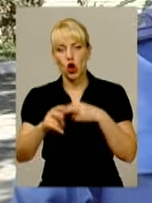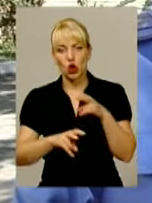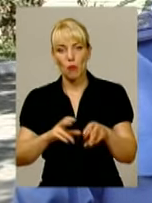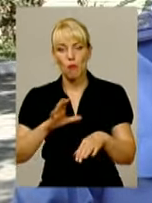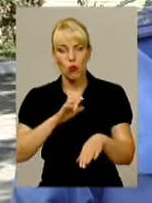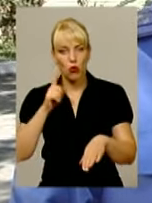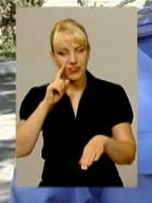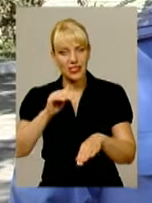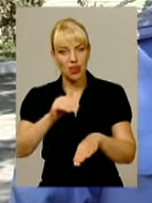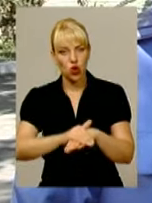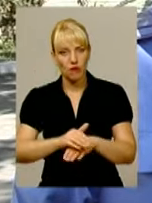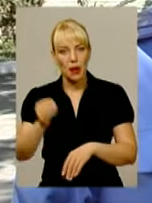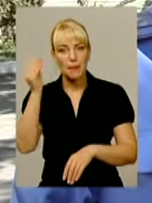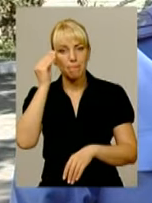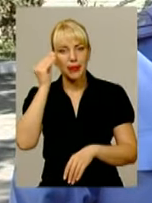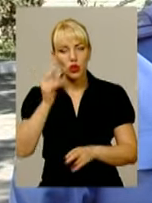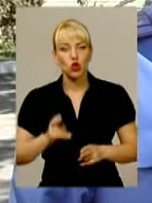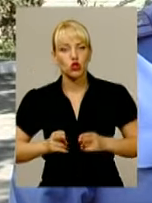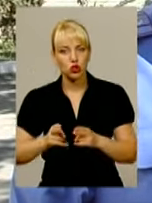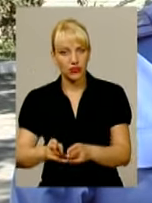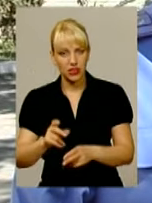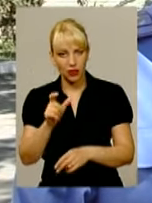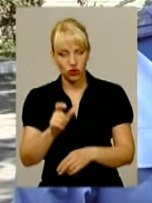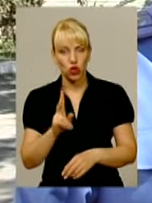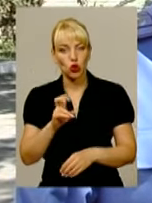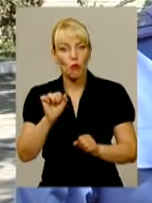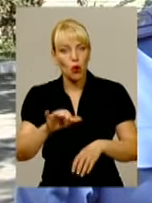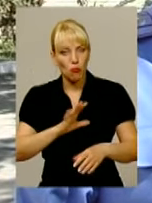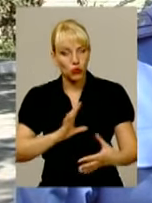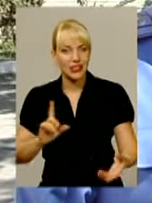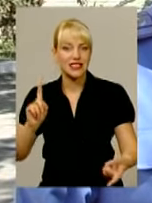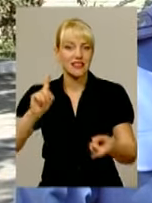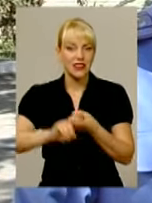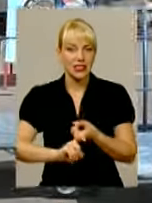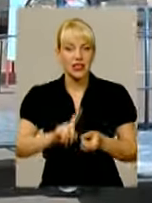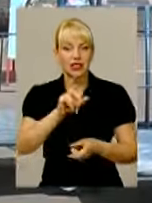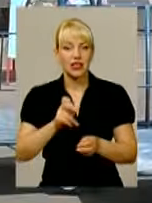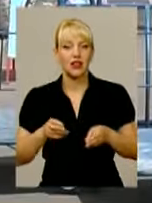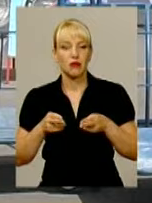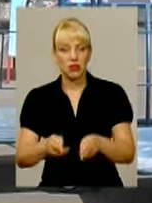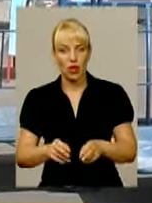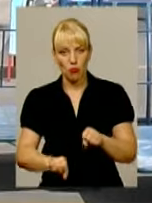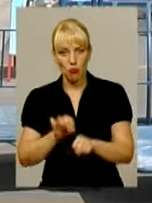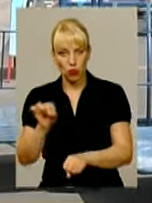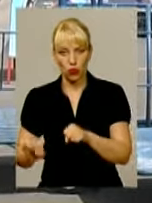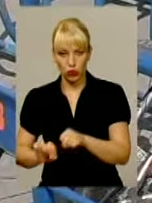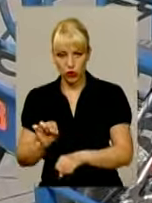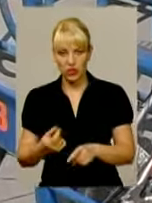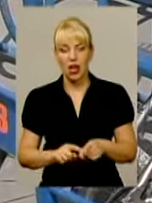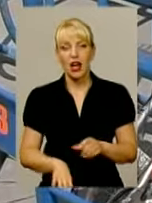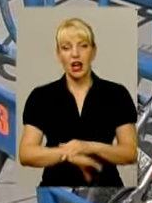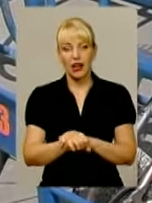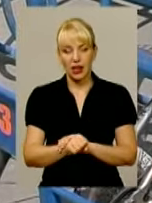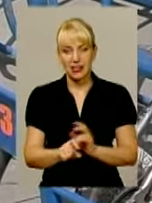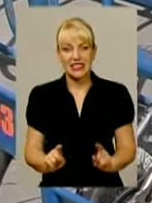встановлено підозрюваних осіб, які можуть бути причетні до скоєння цих кримінальних правопорушень. Крадіїв велосипедів затримали